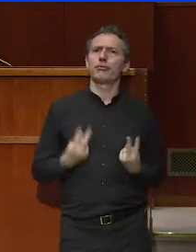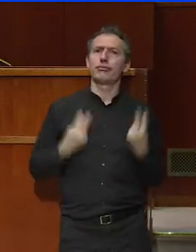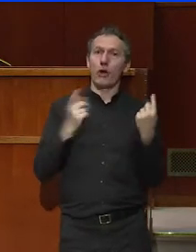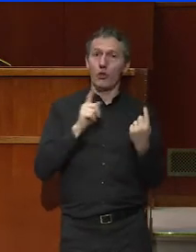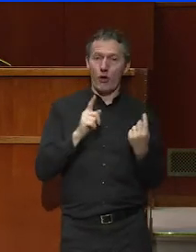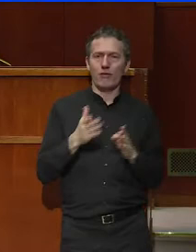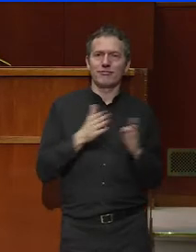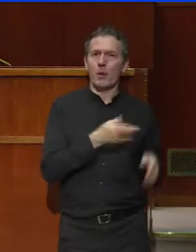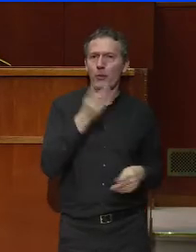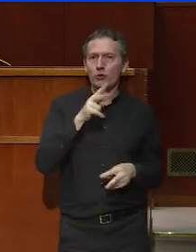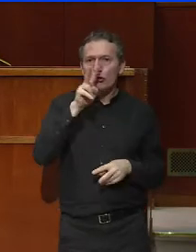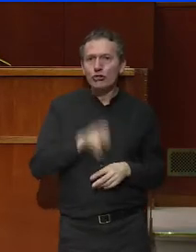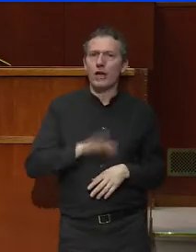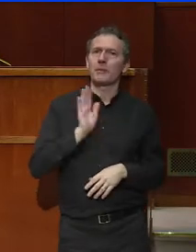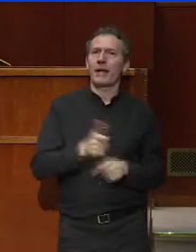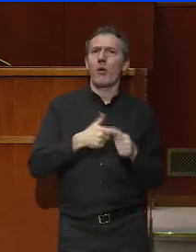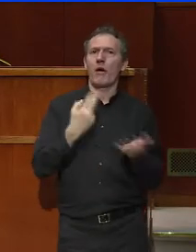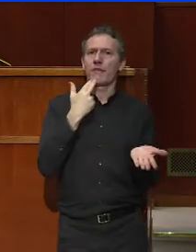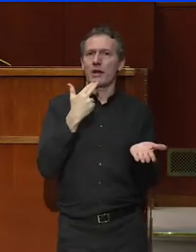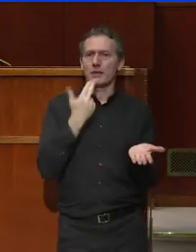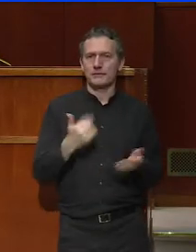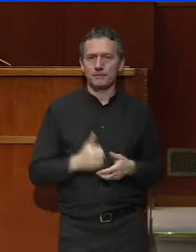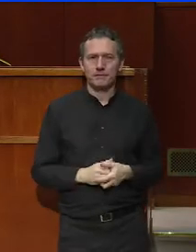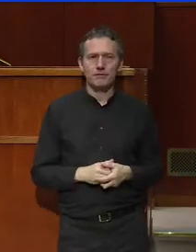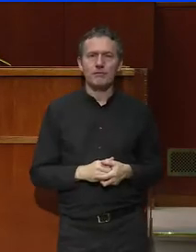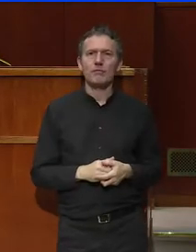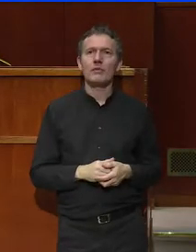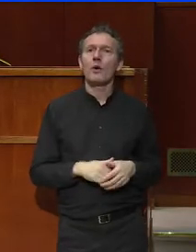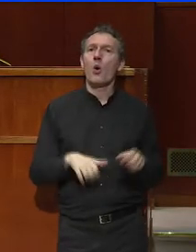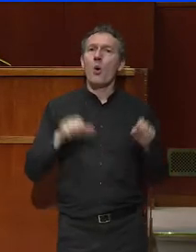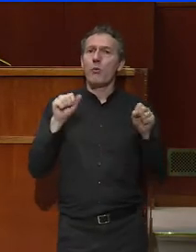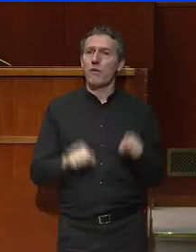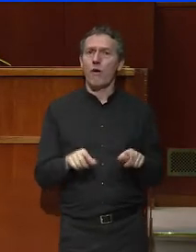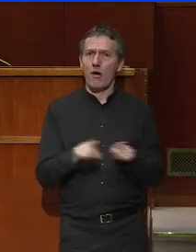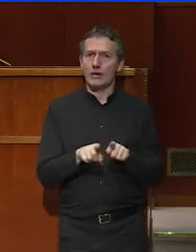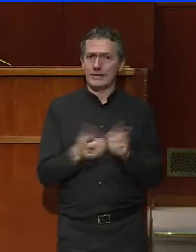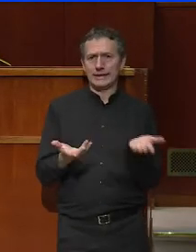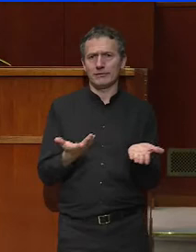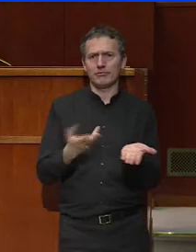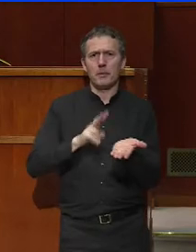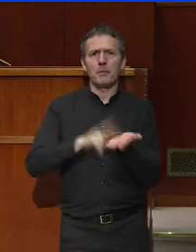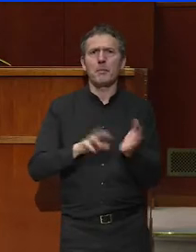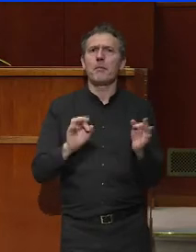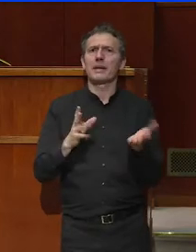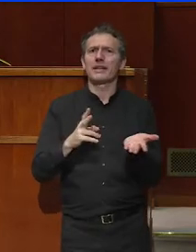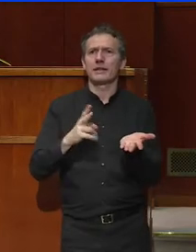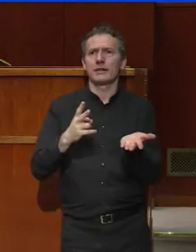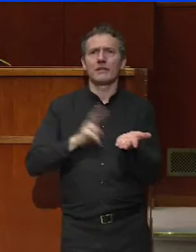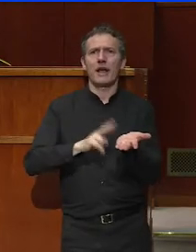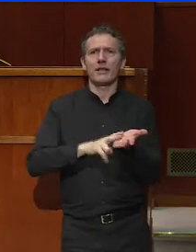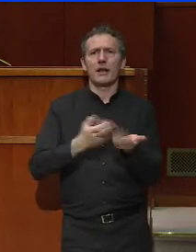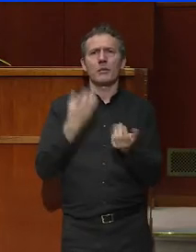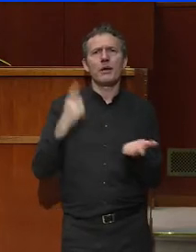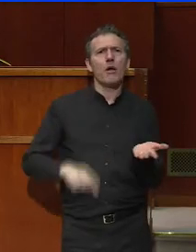'efficacité. Je crois également que l'exercice du pouvoir est d'abord un exercice de vérité. Et depuis trop